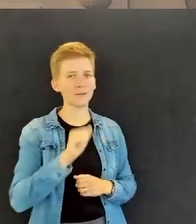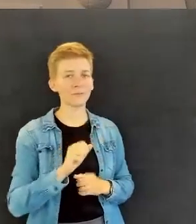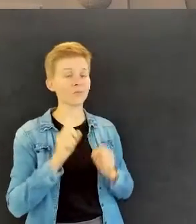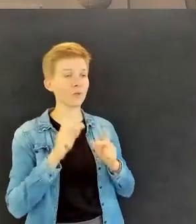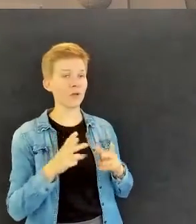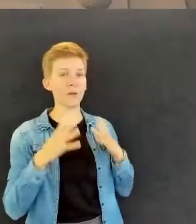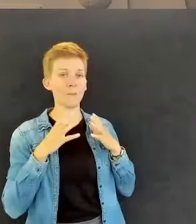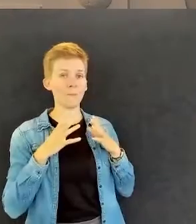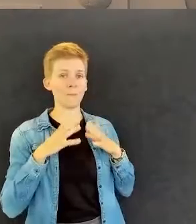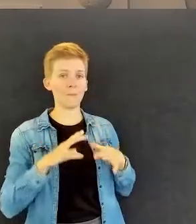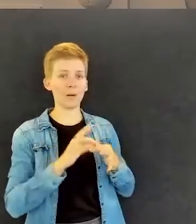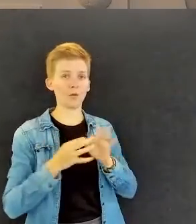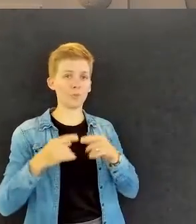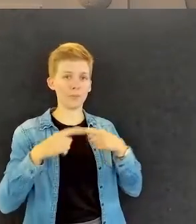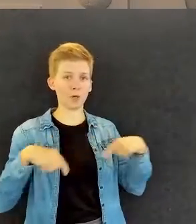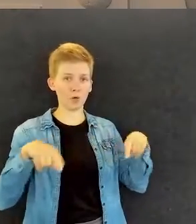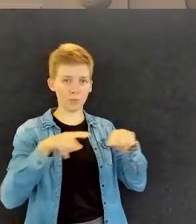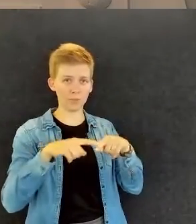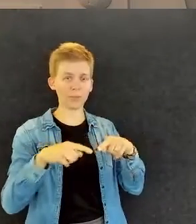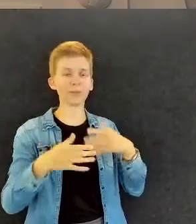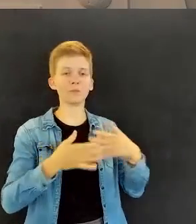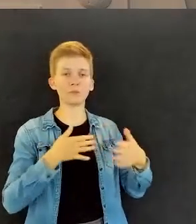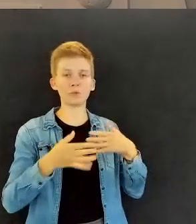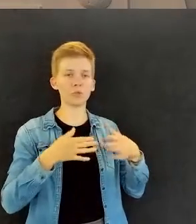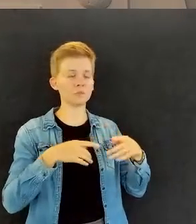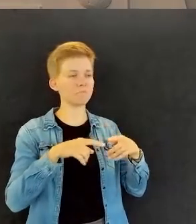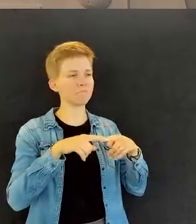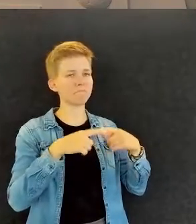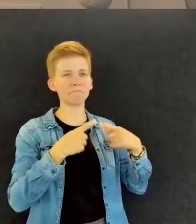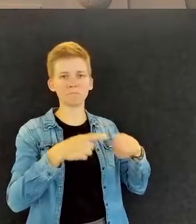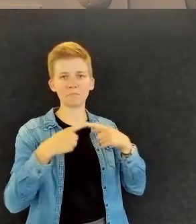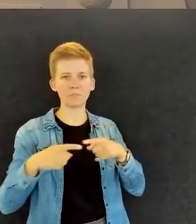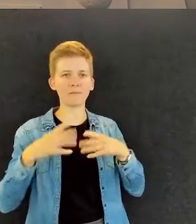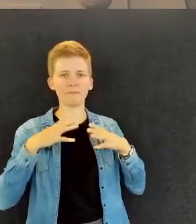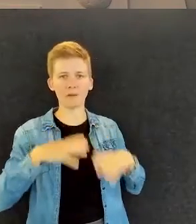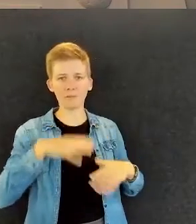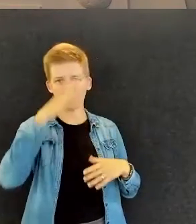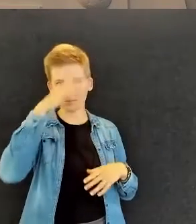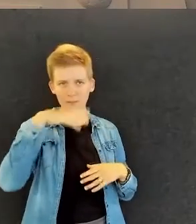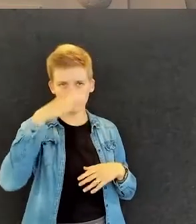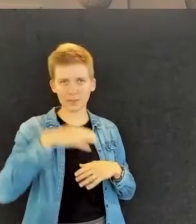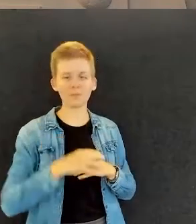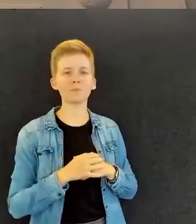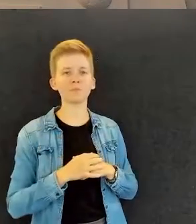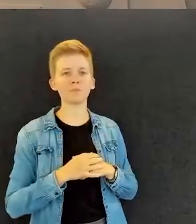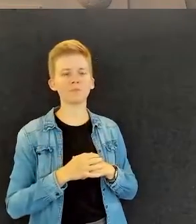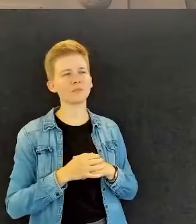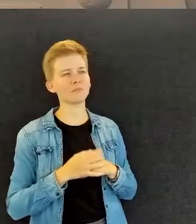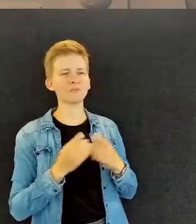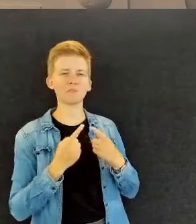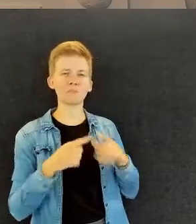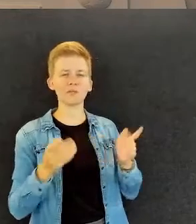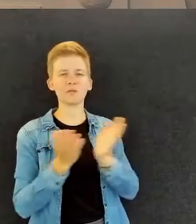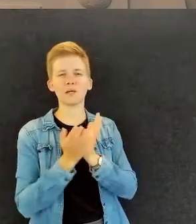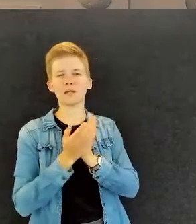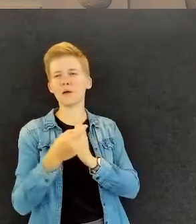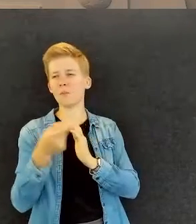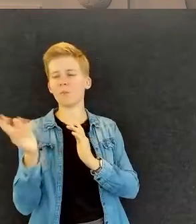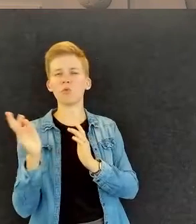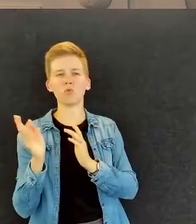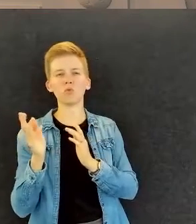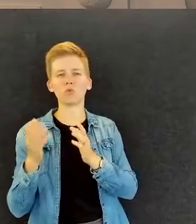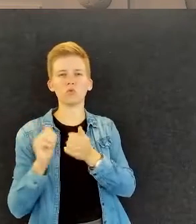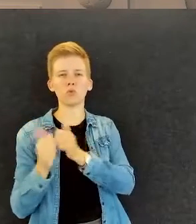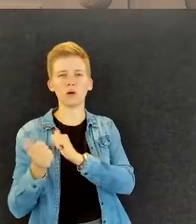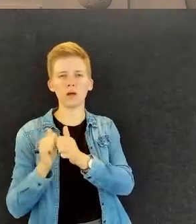Hei, Paralympiakomiteassa on töissä erilailla vammaisia ihmisiä ja se on ehkä vähän erilaista kuin muissa urheilujärjestöissä, joissa